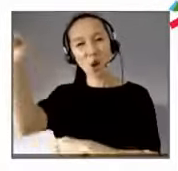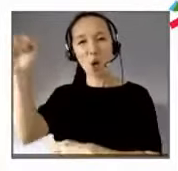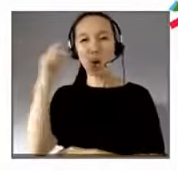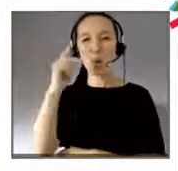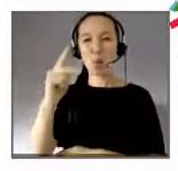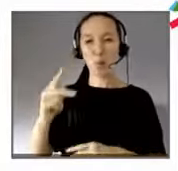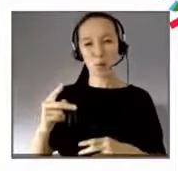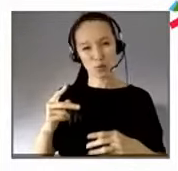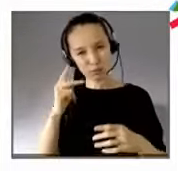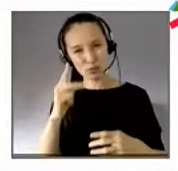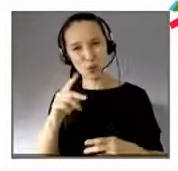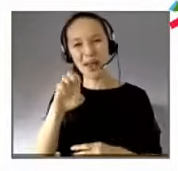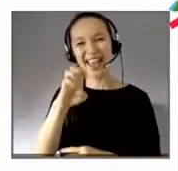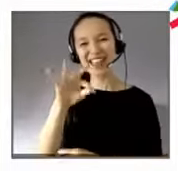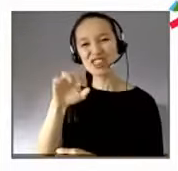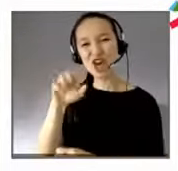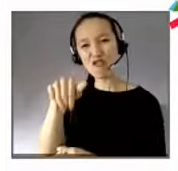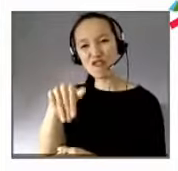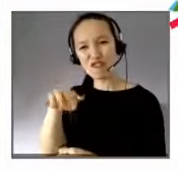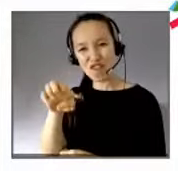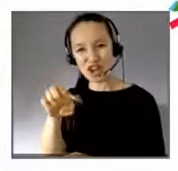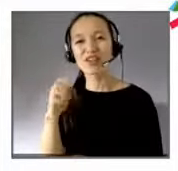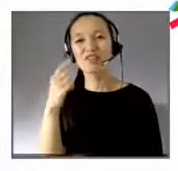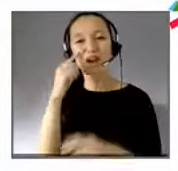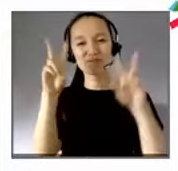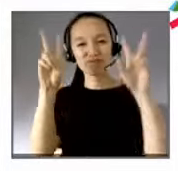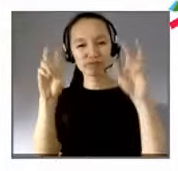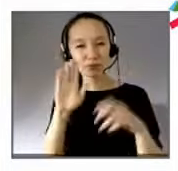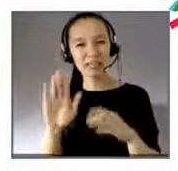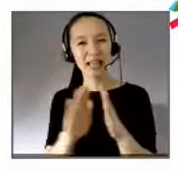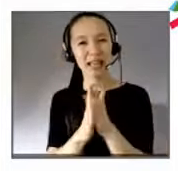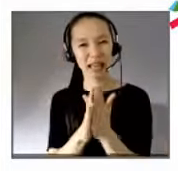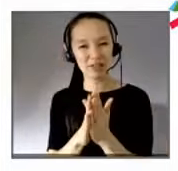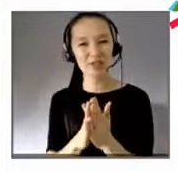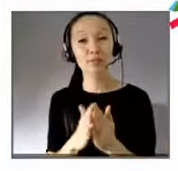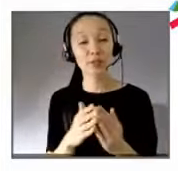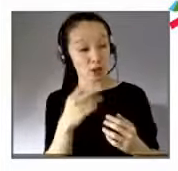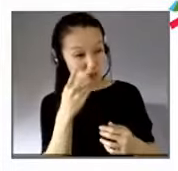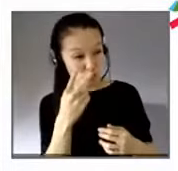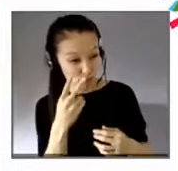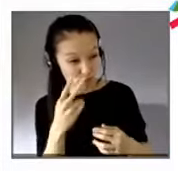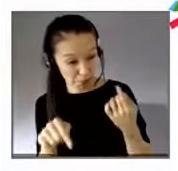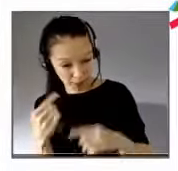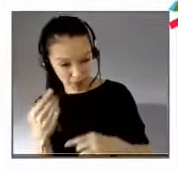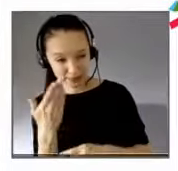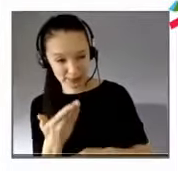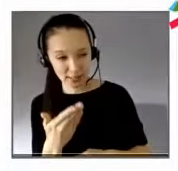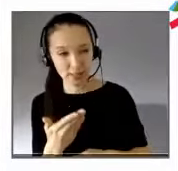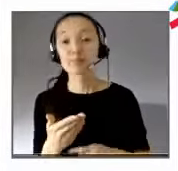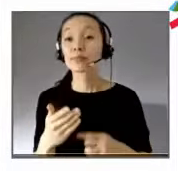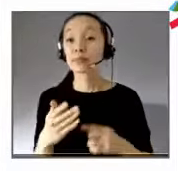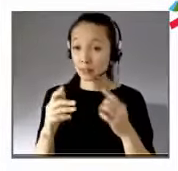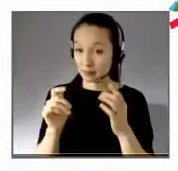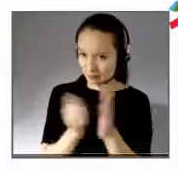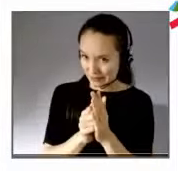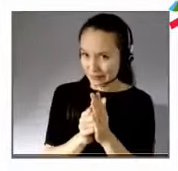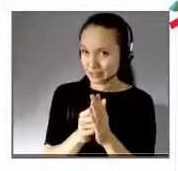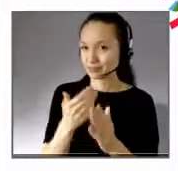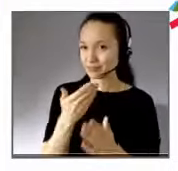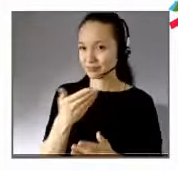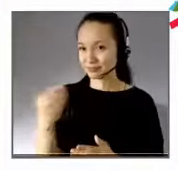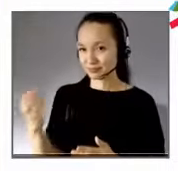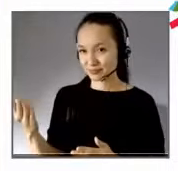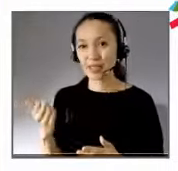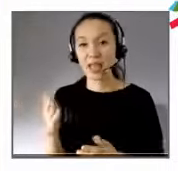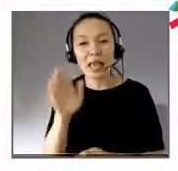voire de guerre.'est-dire, quand ils deviennent astronautes, quels sont les deux mots clés qui reviennent dans leur témoignage et quelle que soit